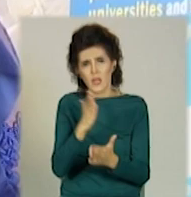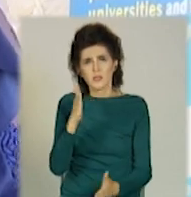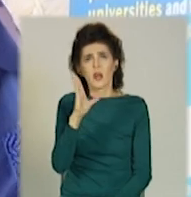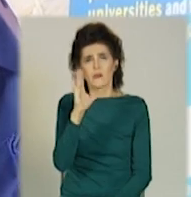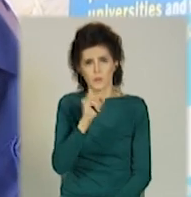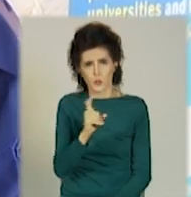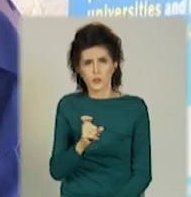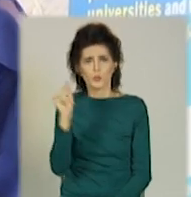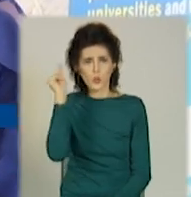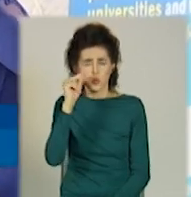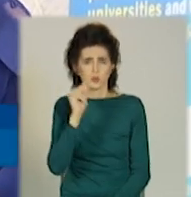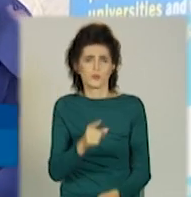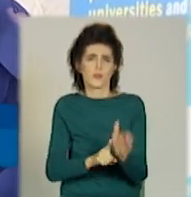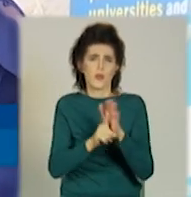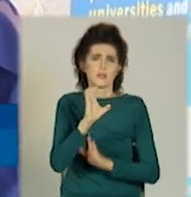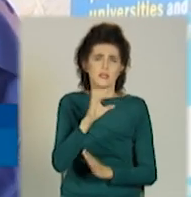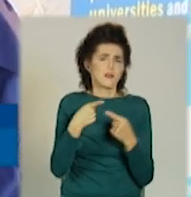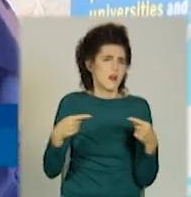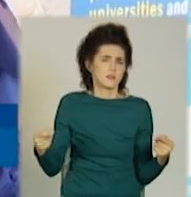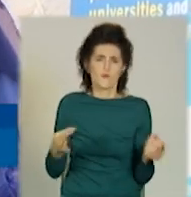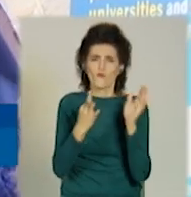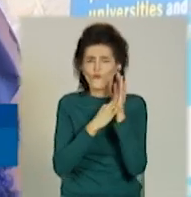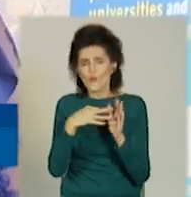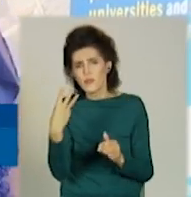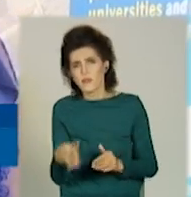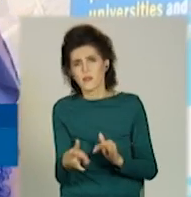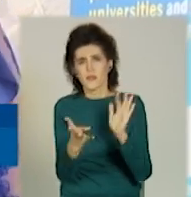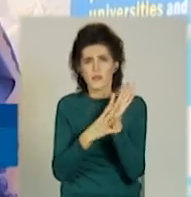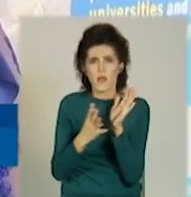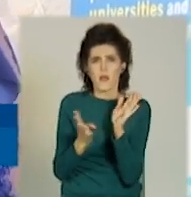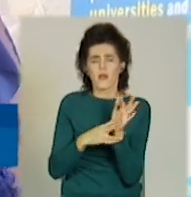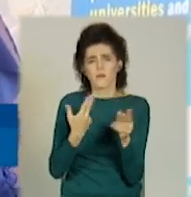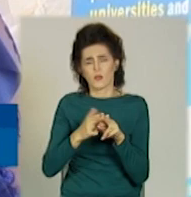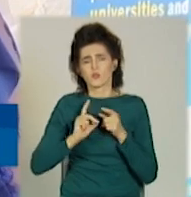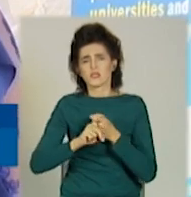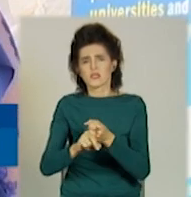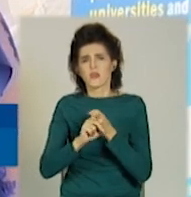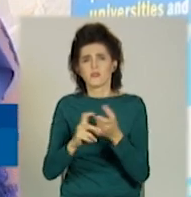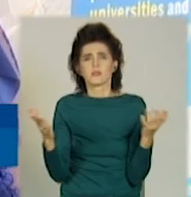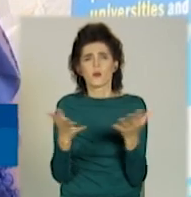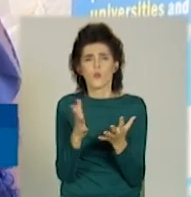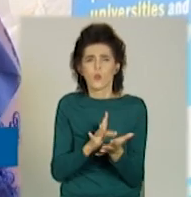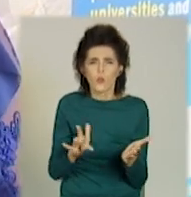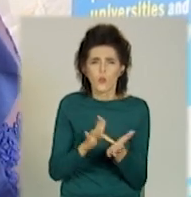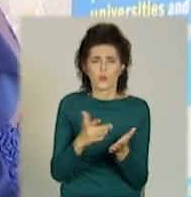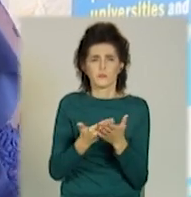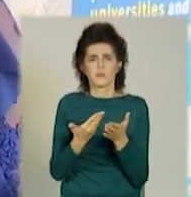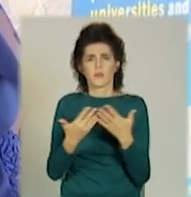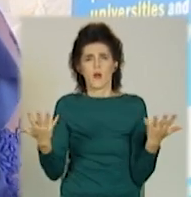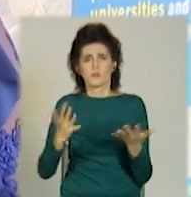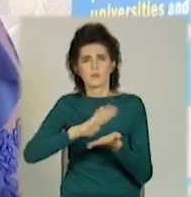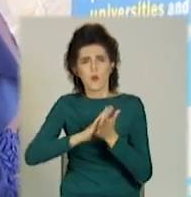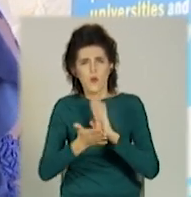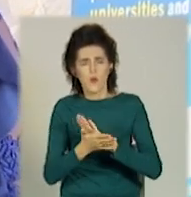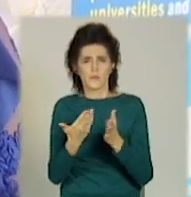починають свої заняття і о 8.30, і о 9.00. І це залежить від того, яке це місто, яка там ситуація, страхів